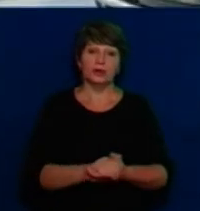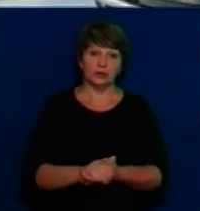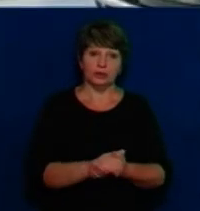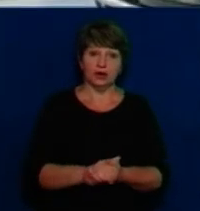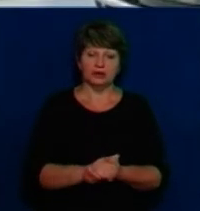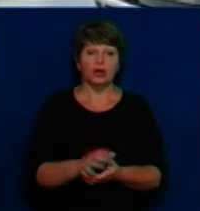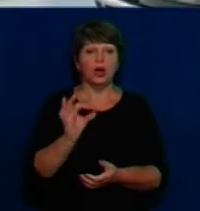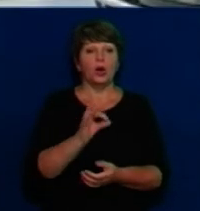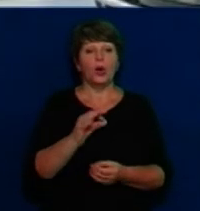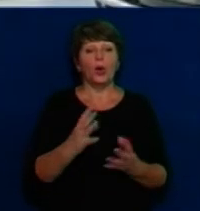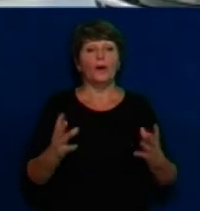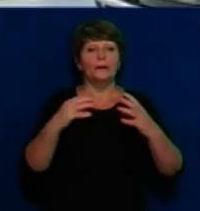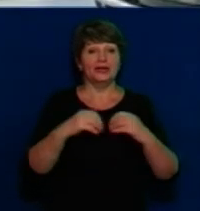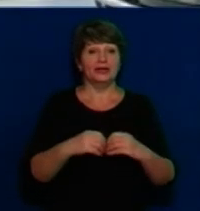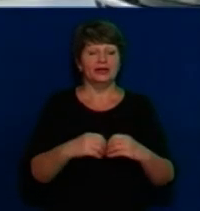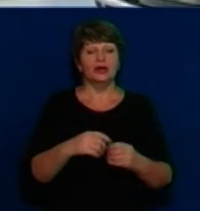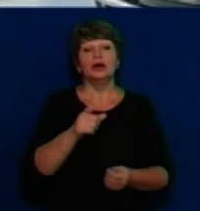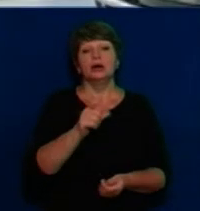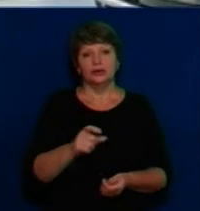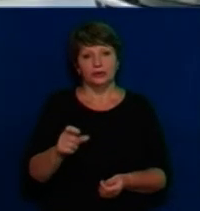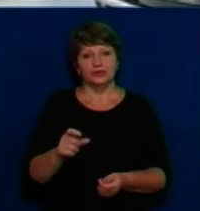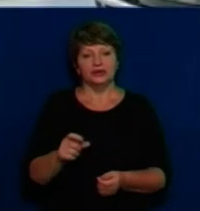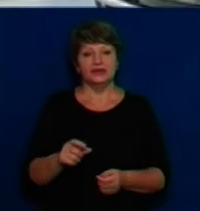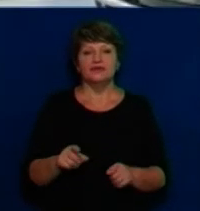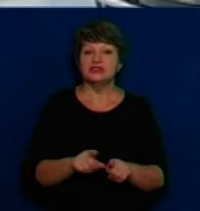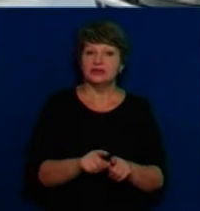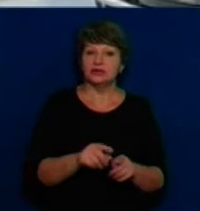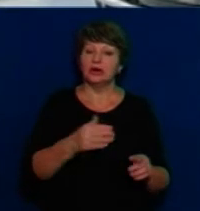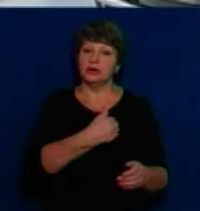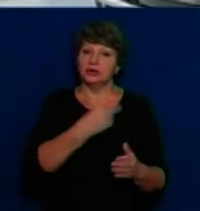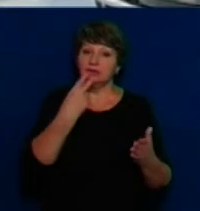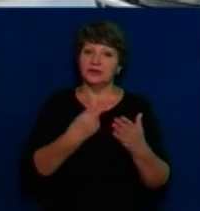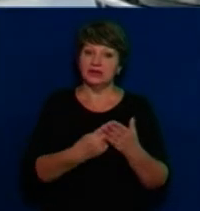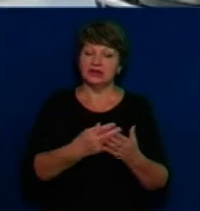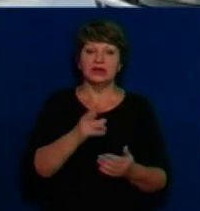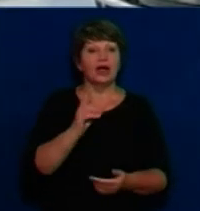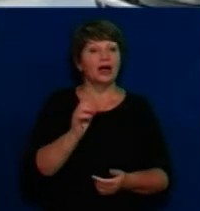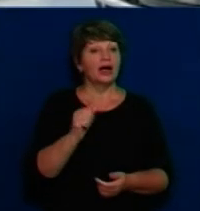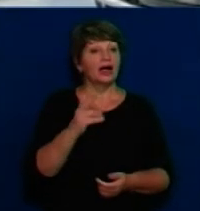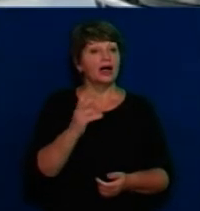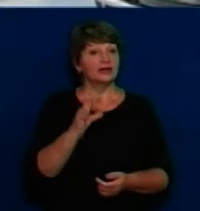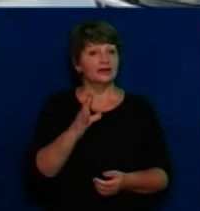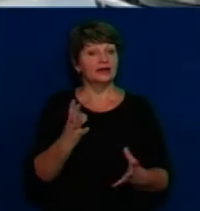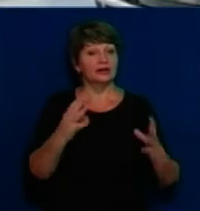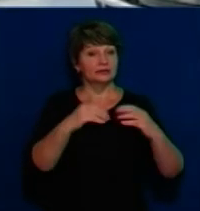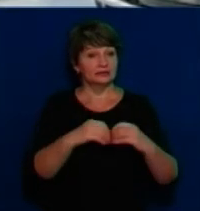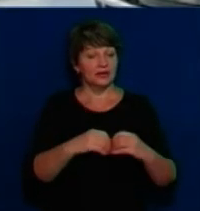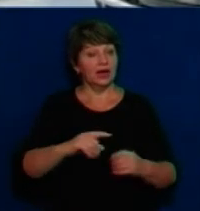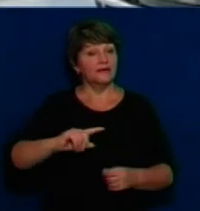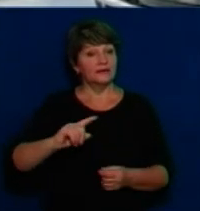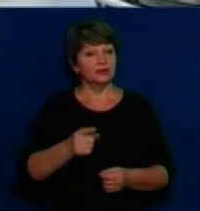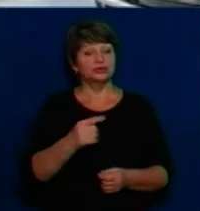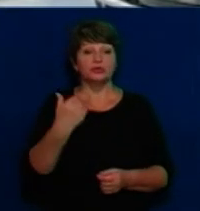про об'єднання з Каневом. Але люди все-таки хочуть бачити себе і з Каневом, і вимагали, щоб вони були